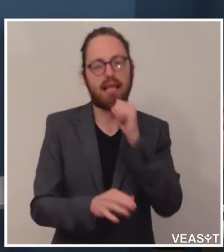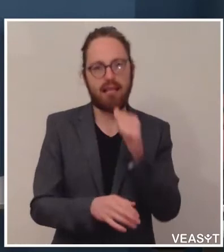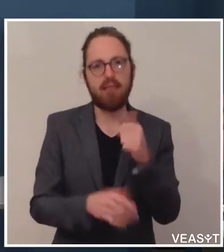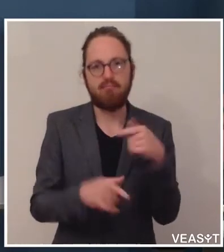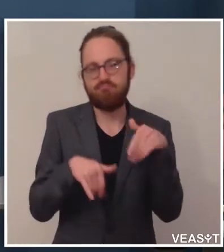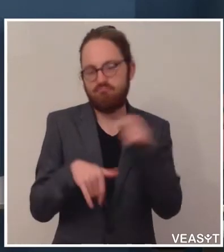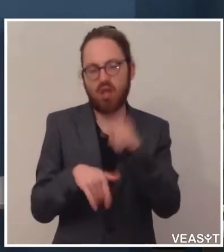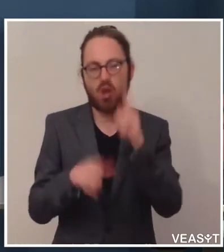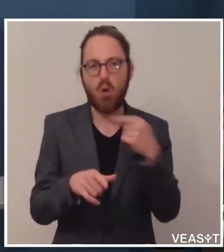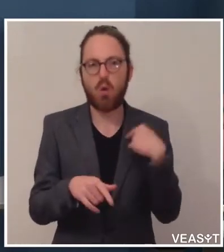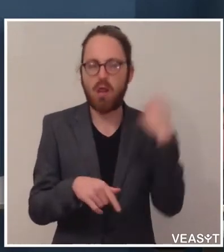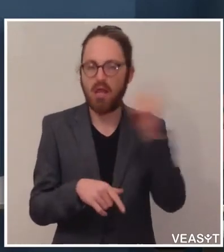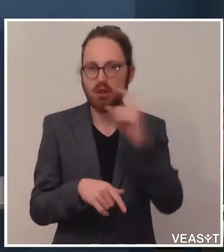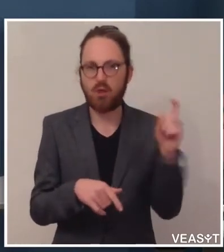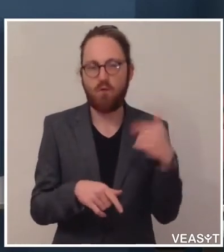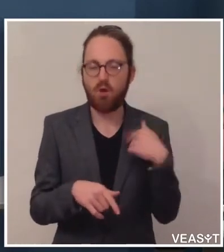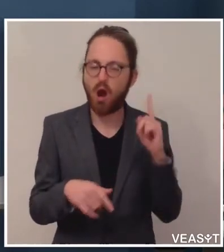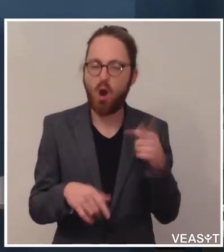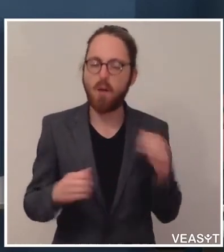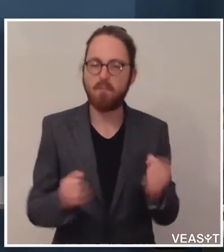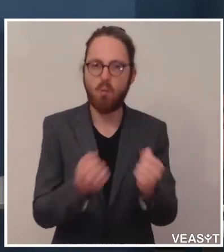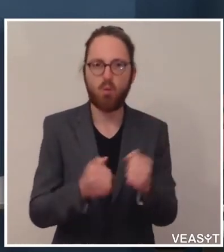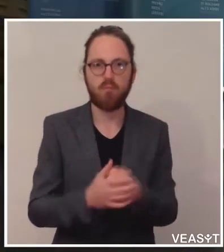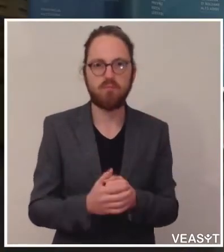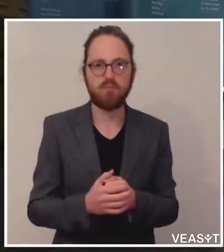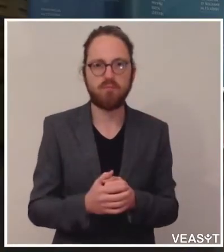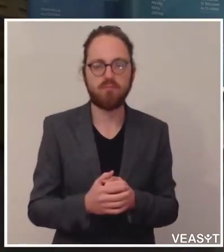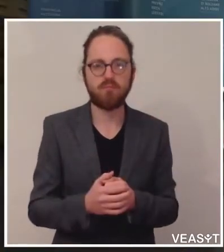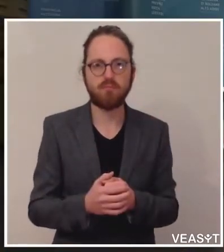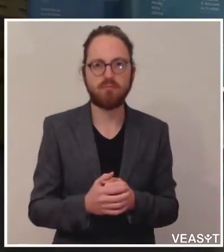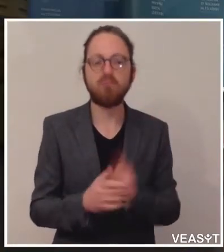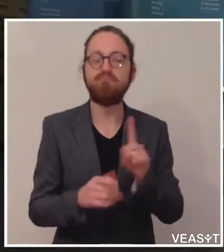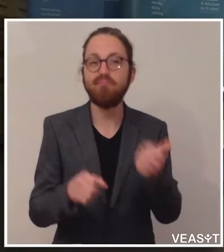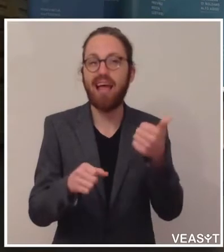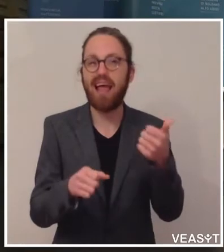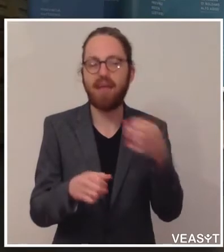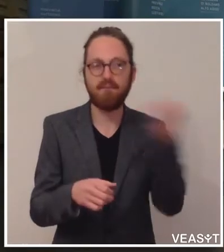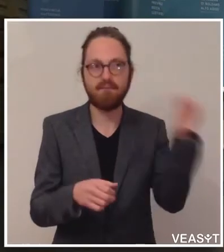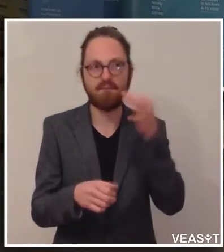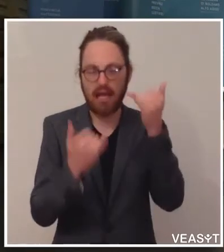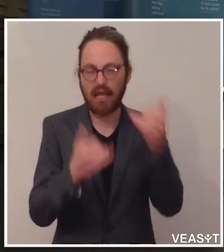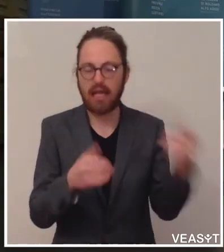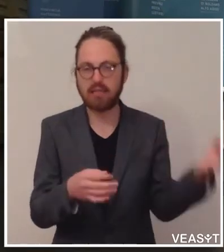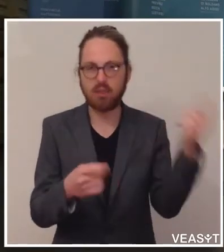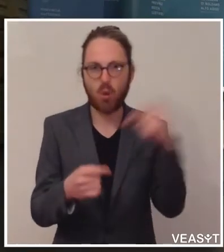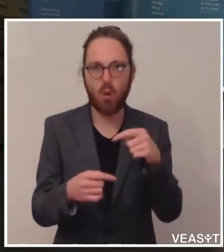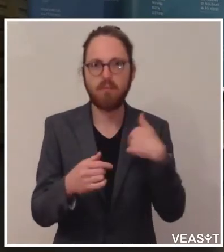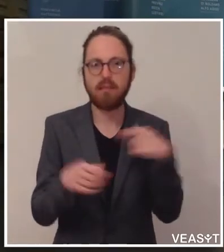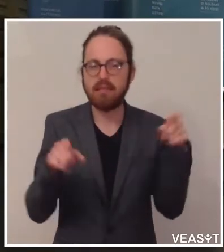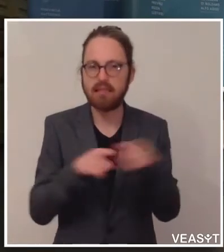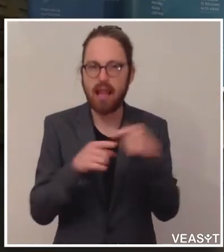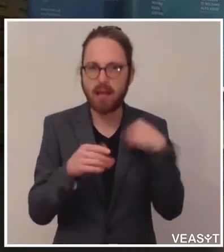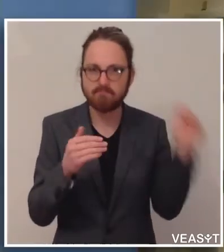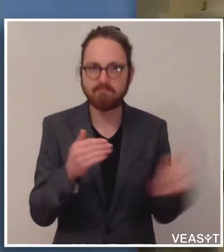Woche auch sehr bemühen. Es ist gerade noch eine Frage dazu hereingekommen, deswegen nehme ich Sie gleich mit. Bitte um